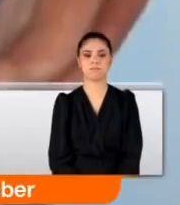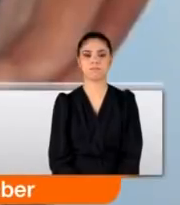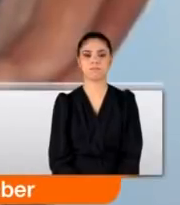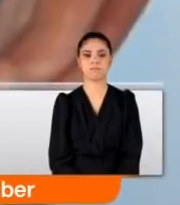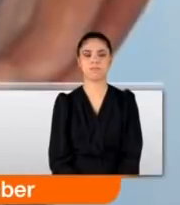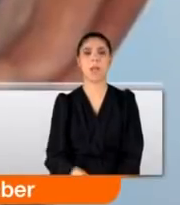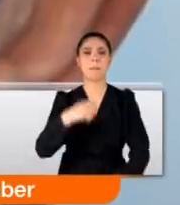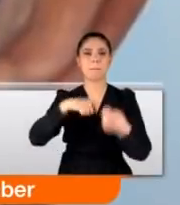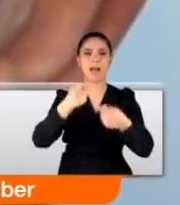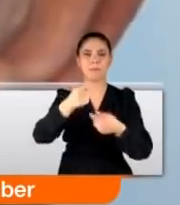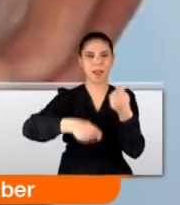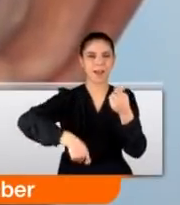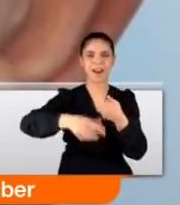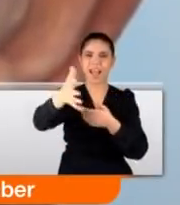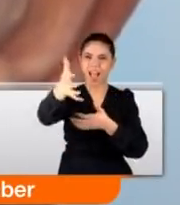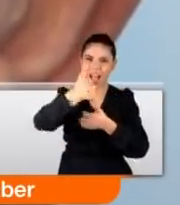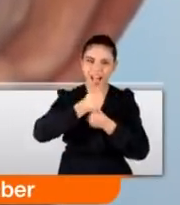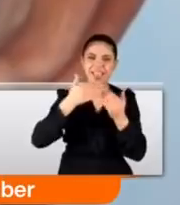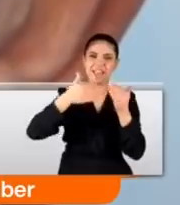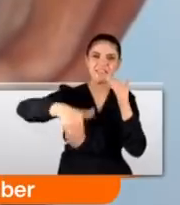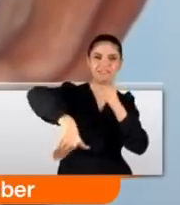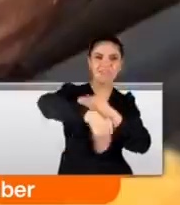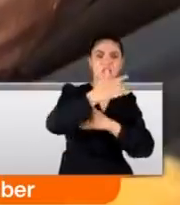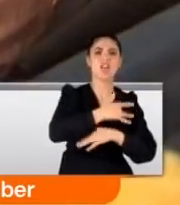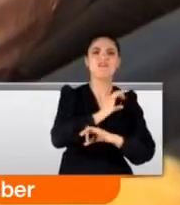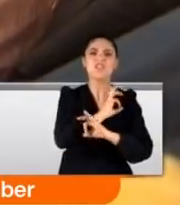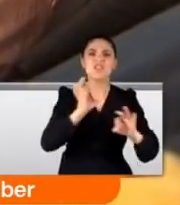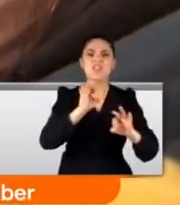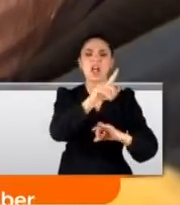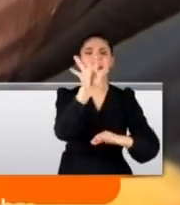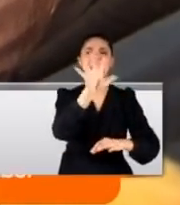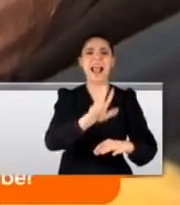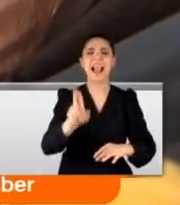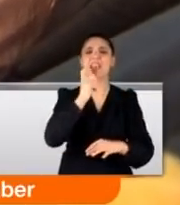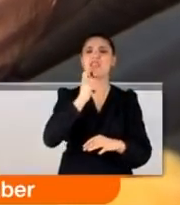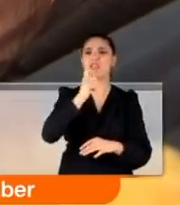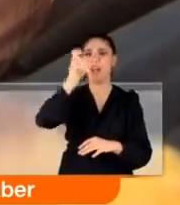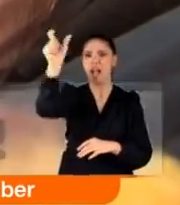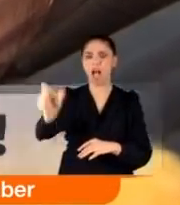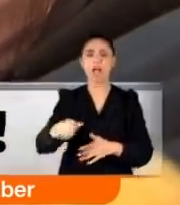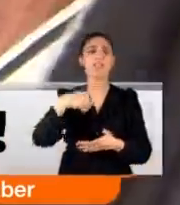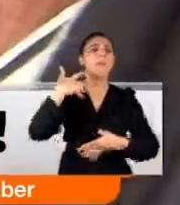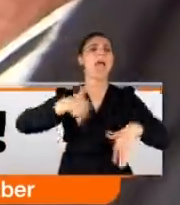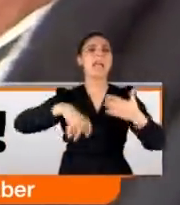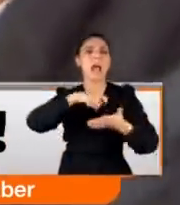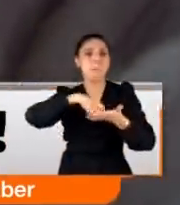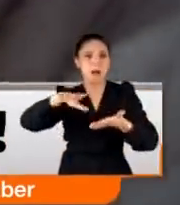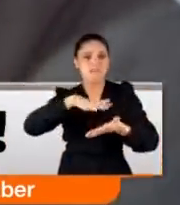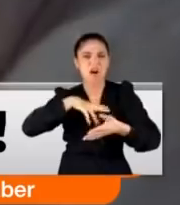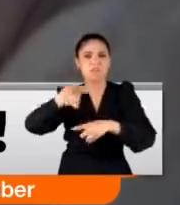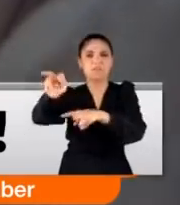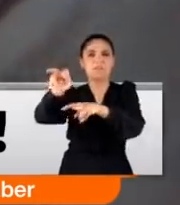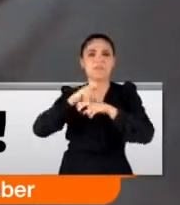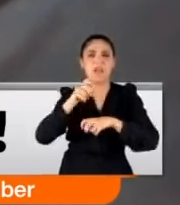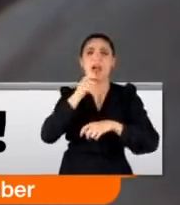Bankadan parasını çekmiş evine gidiyordu. Ama vicdansızlar 57 yaşındaki adamı dövüp engelli maaşını aldı. Zavallı adam